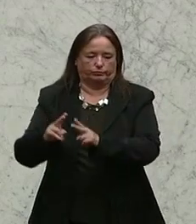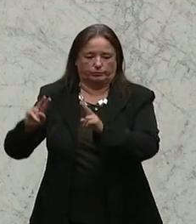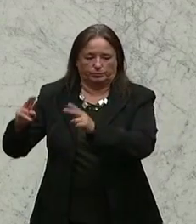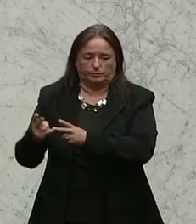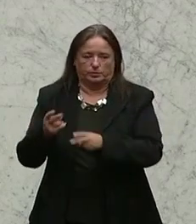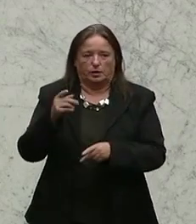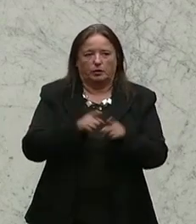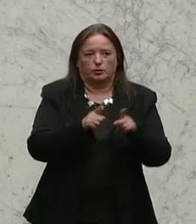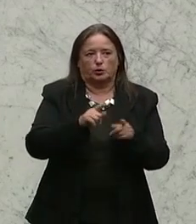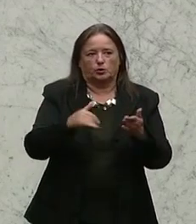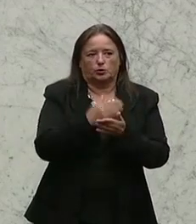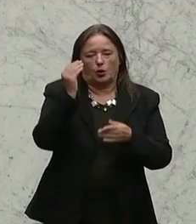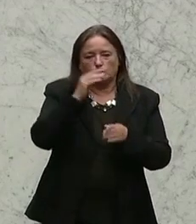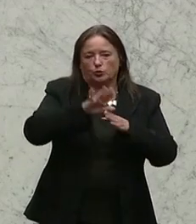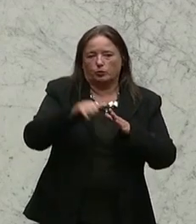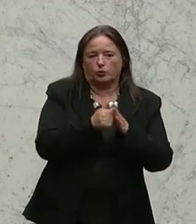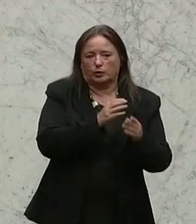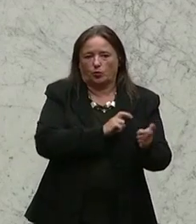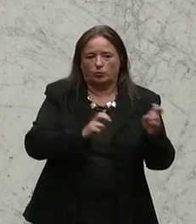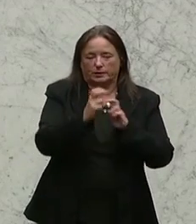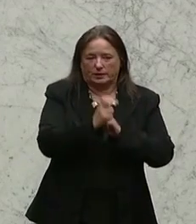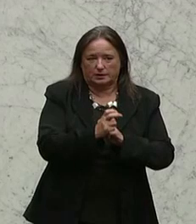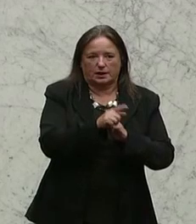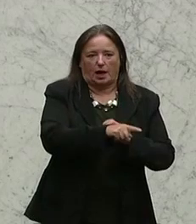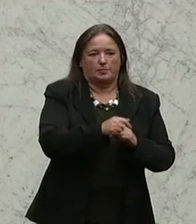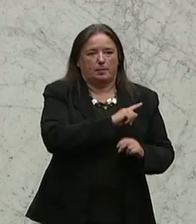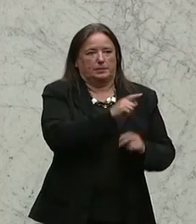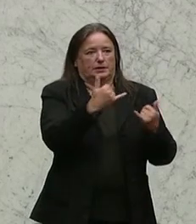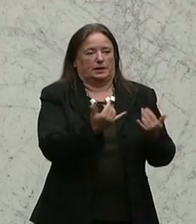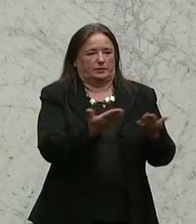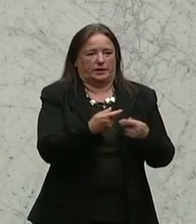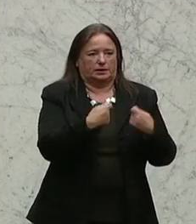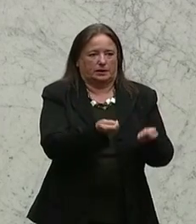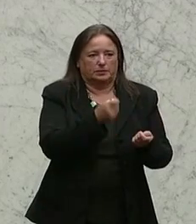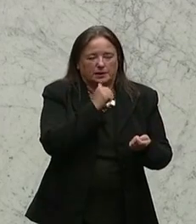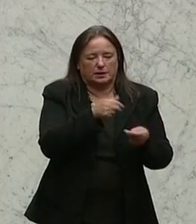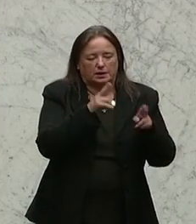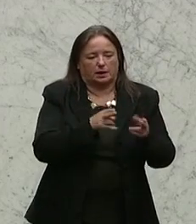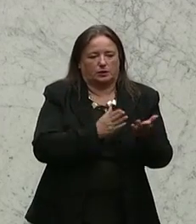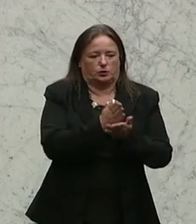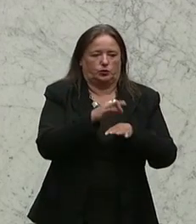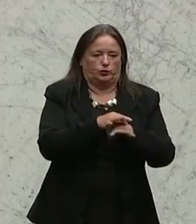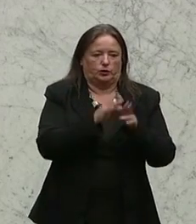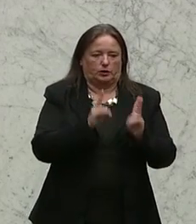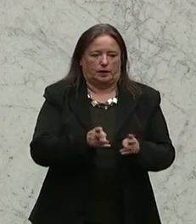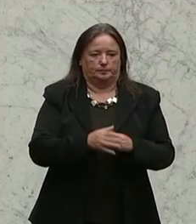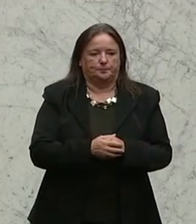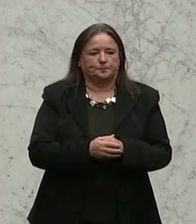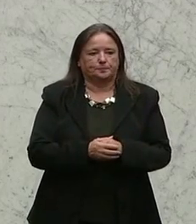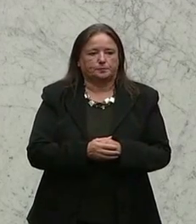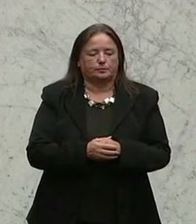Schulprojekte umsetzt, wenn man das Bestehende nicht in den Griff bekommt. Wir sind schon der Meinung, dass es einen Handlungsbedarf gibt, das ist überhaupt keine Frage,